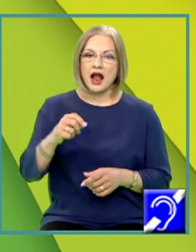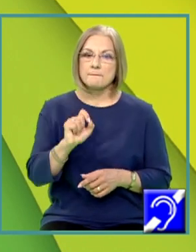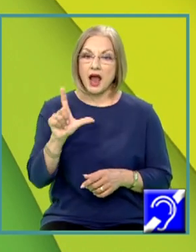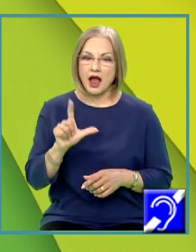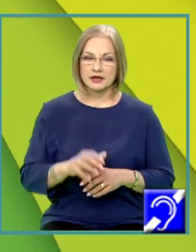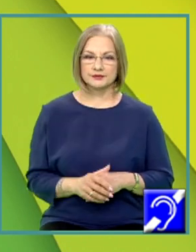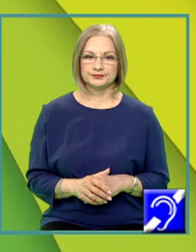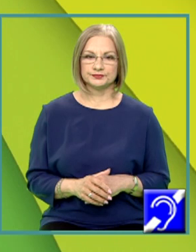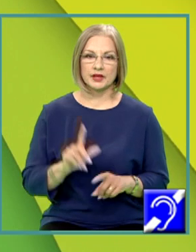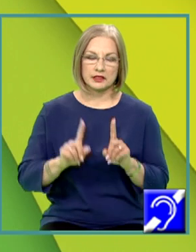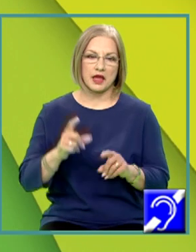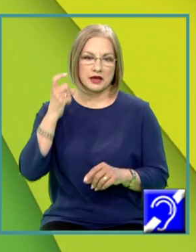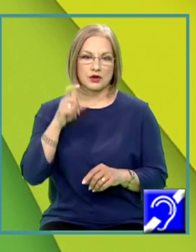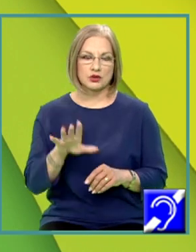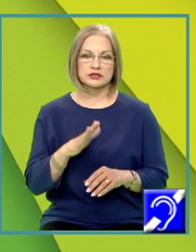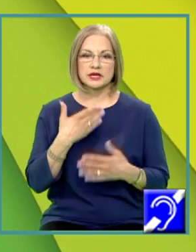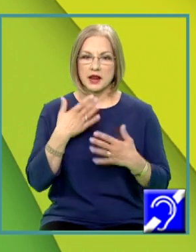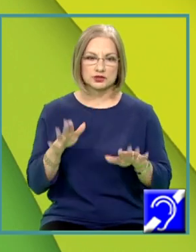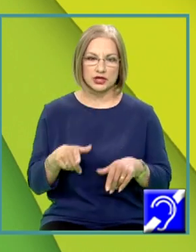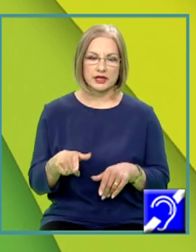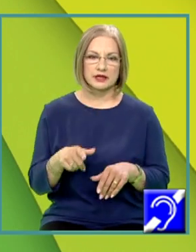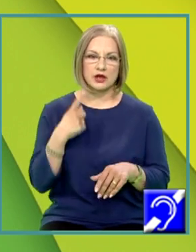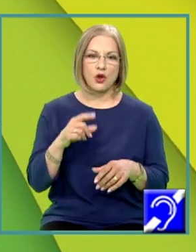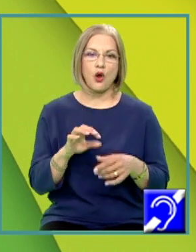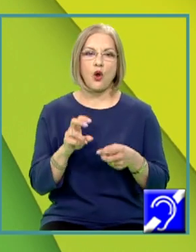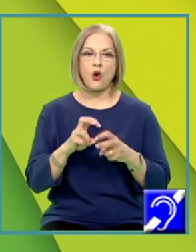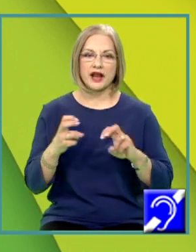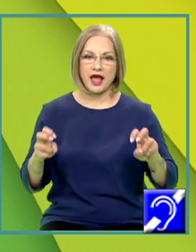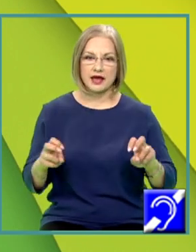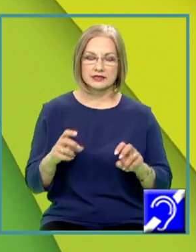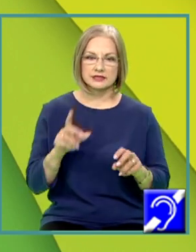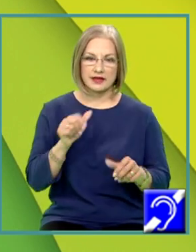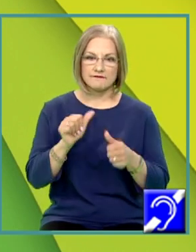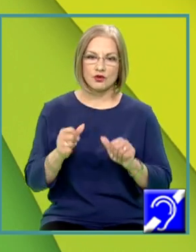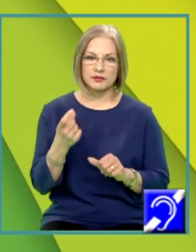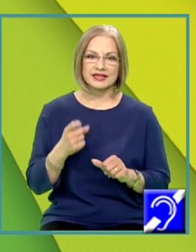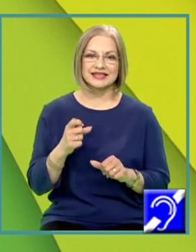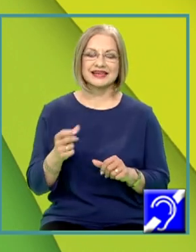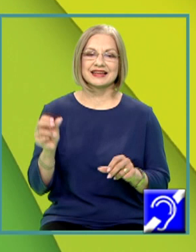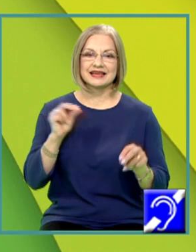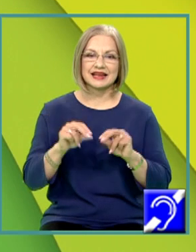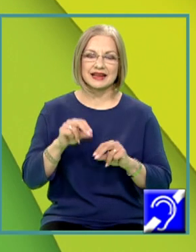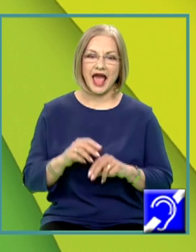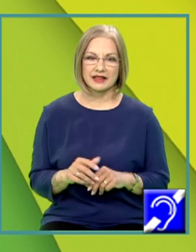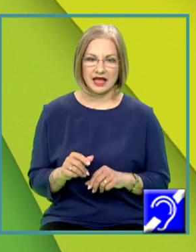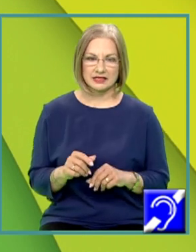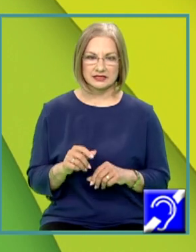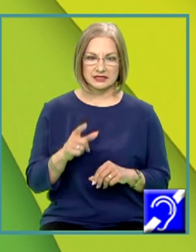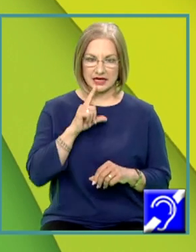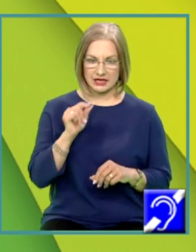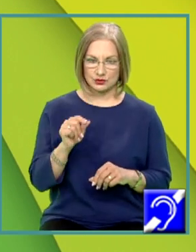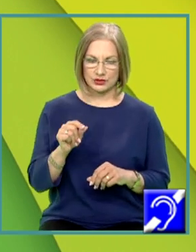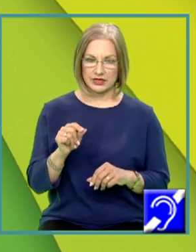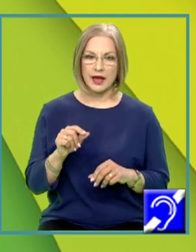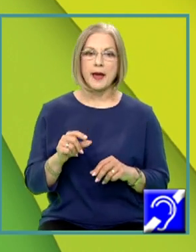considerăm generic o reacție ca fiind formată din reactanți în care rezultă